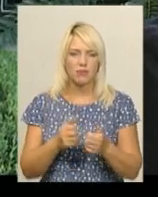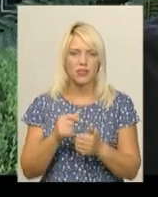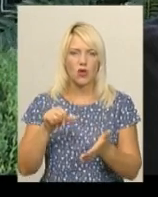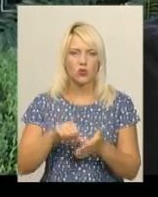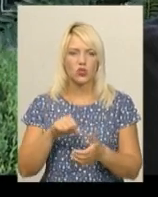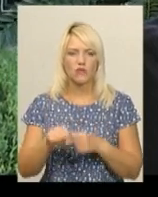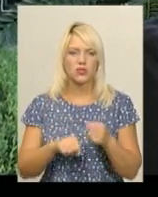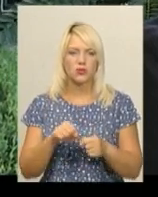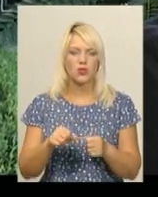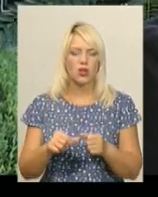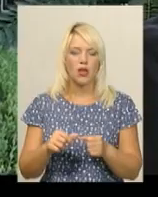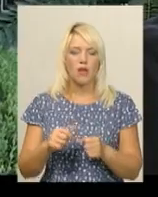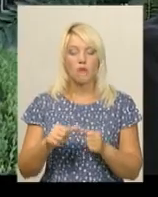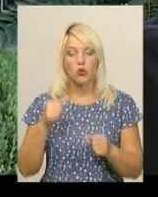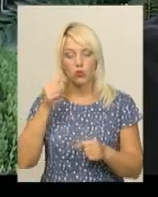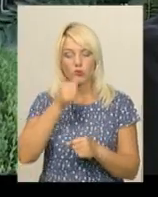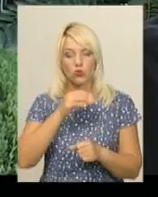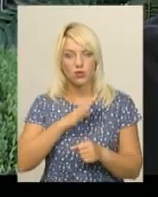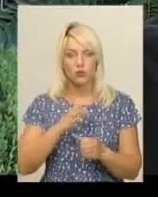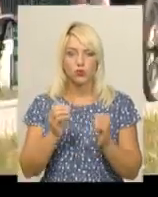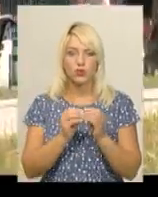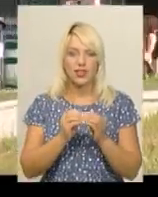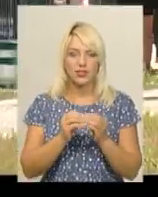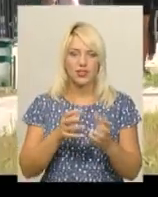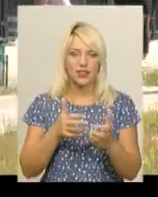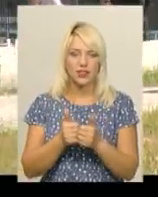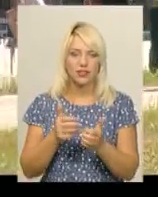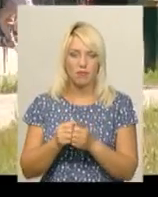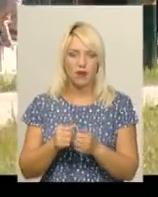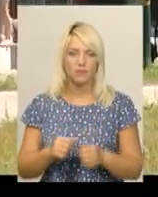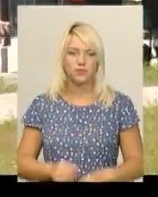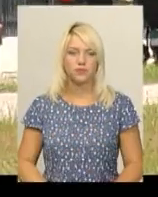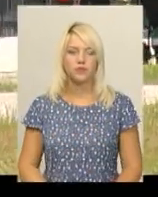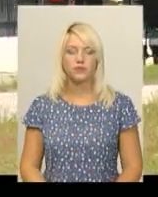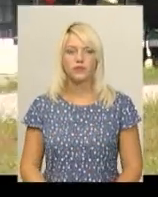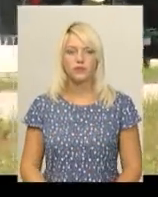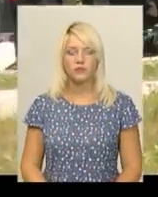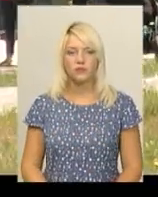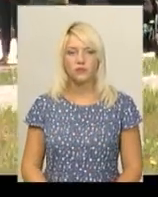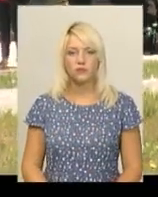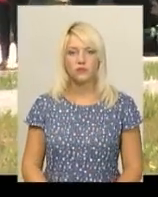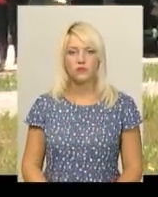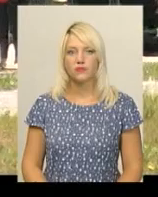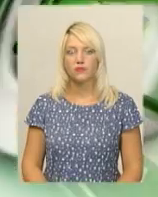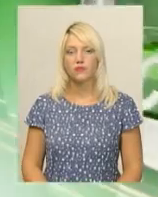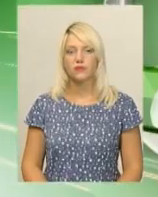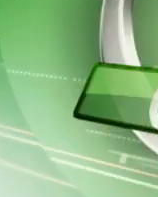До речі, минулому року така кількість була більше, їх було близько 10. Наталія Сідова, Дем'ян Цегольник. Новини поділят Центр.